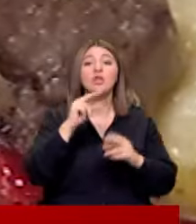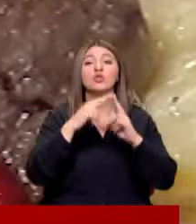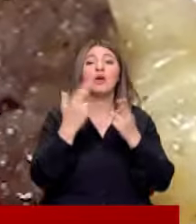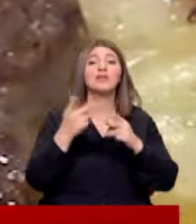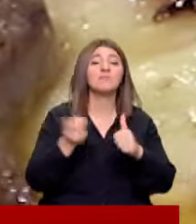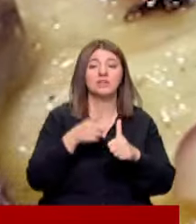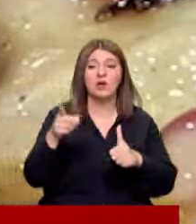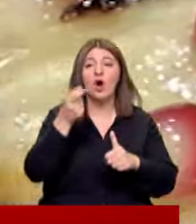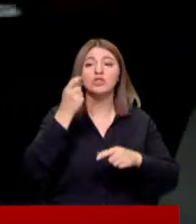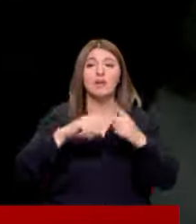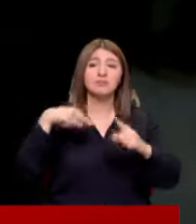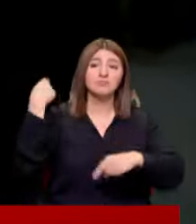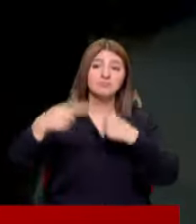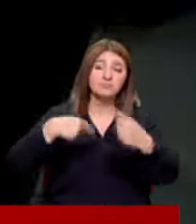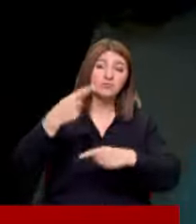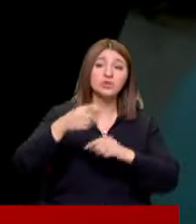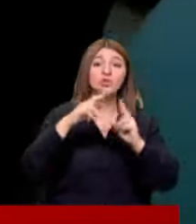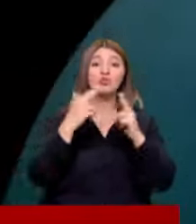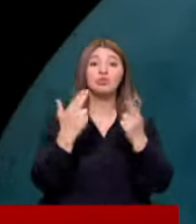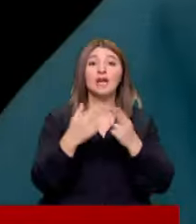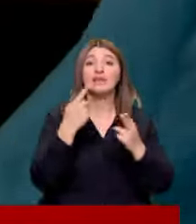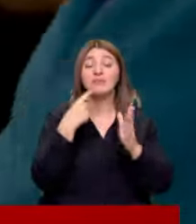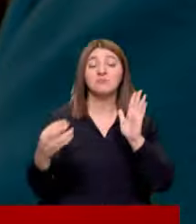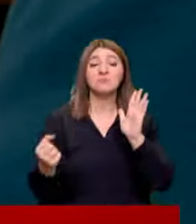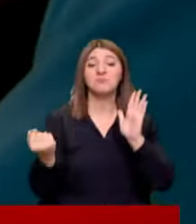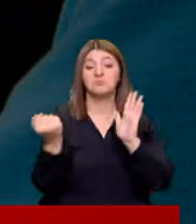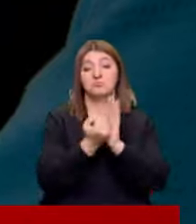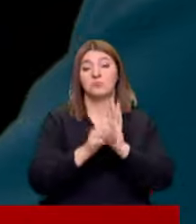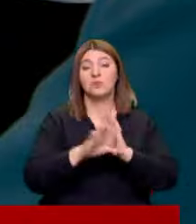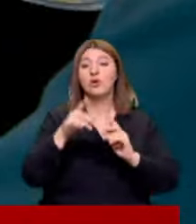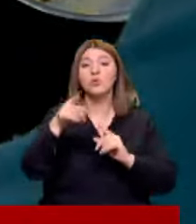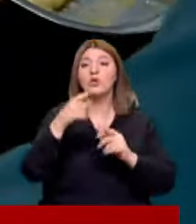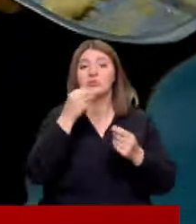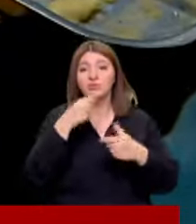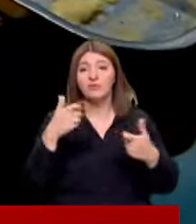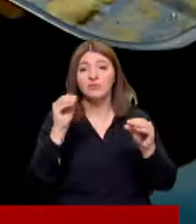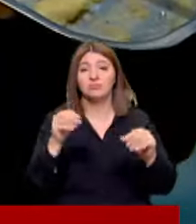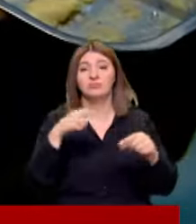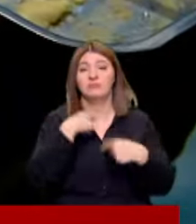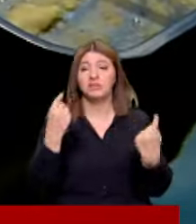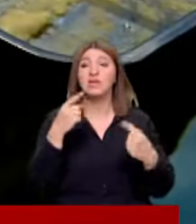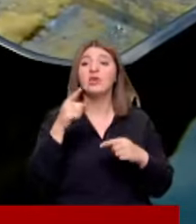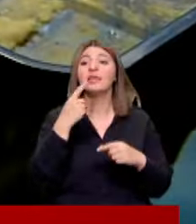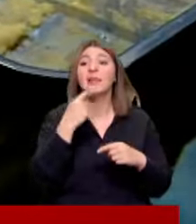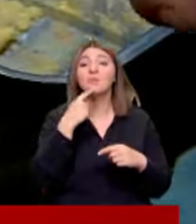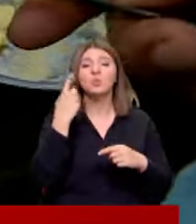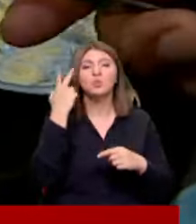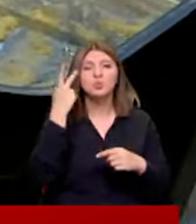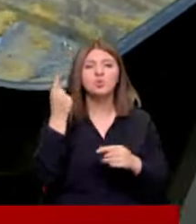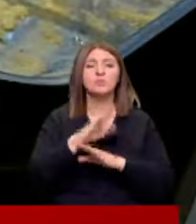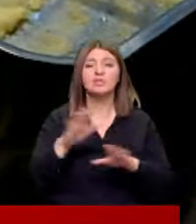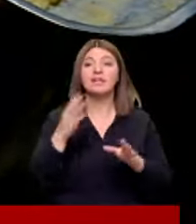zirvede Osmanlı'dan günümüze dünyanın tadını tescillediği bu lezzet Türkiye'de sofralara uğramıyor İnsanlar artık damak tadını unuttuk